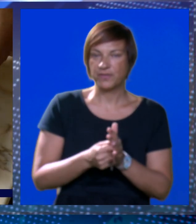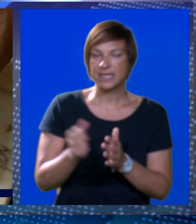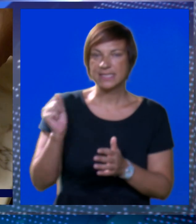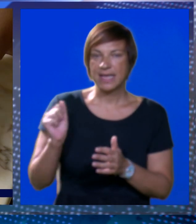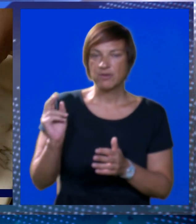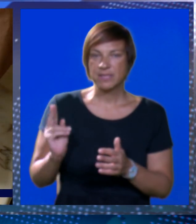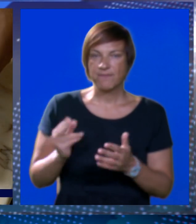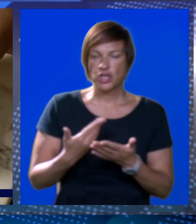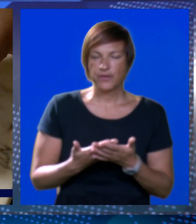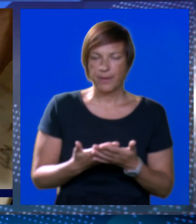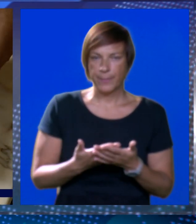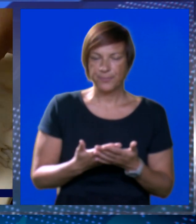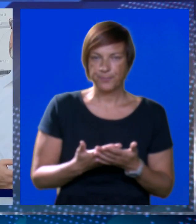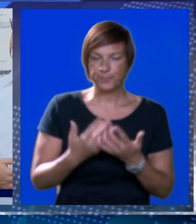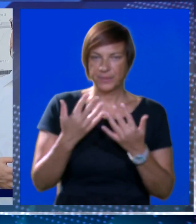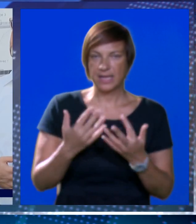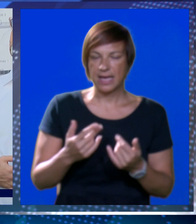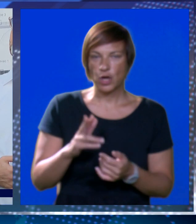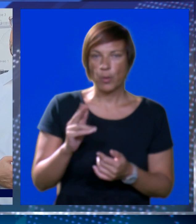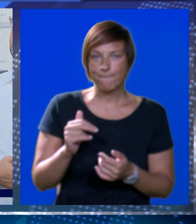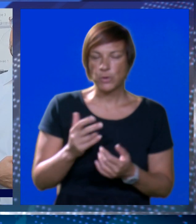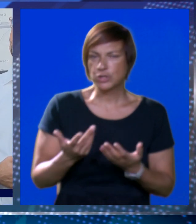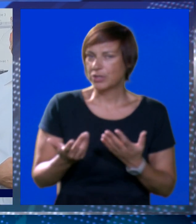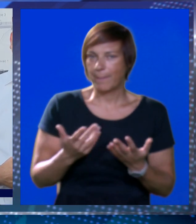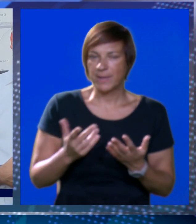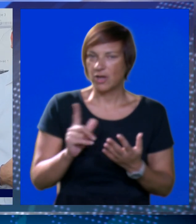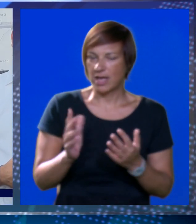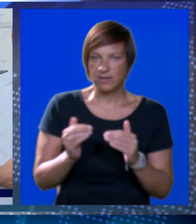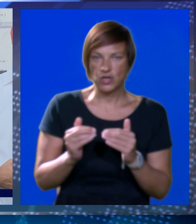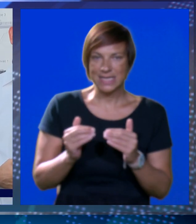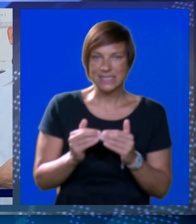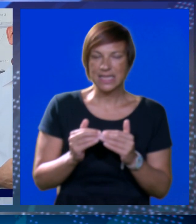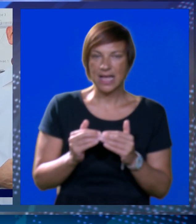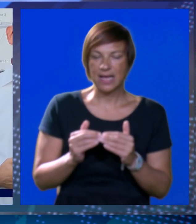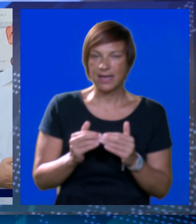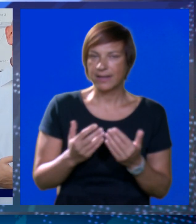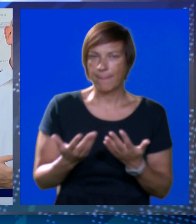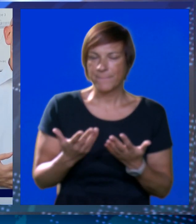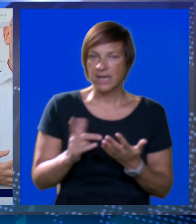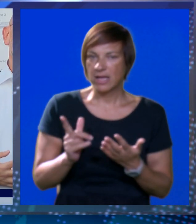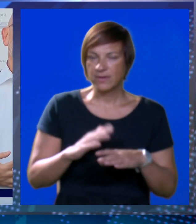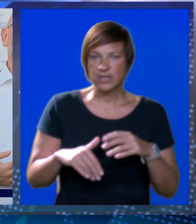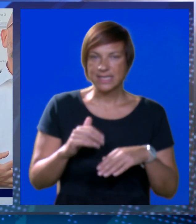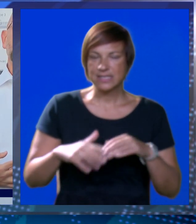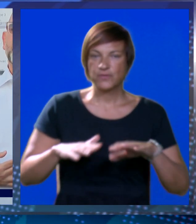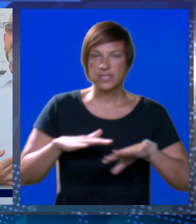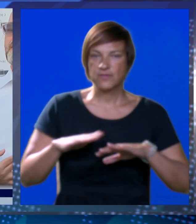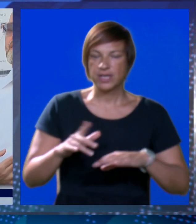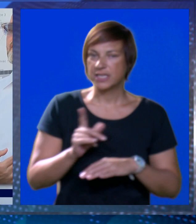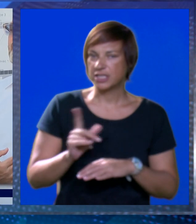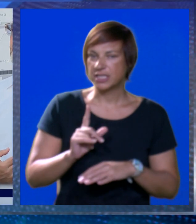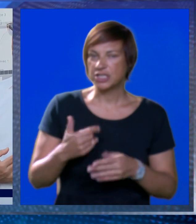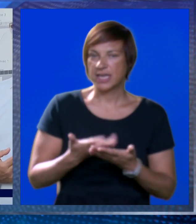financiranje europskim fondovima. Ukoliko postoji bilo kakvo neslaganje, bilo kakva nezadovoljstvo